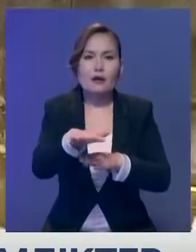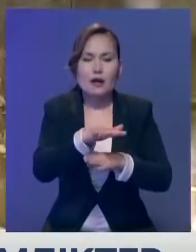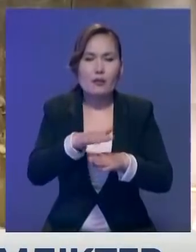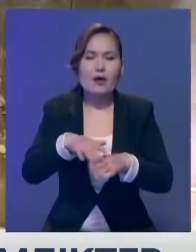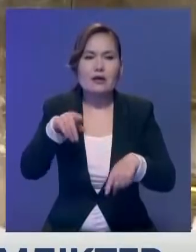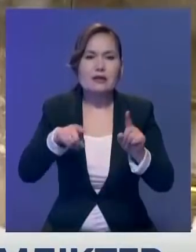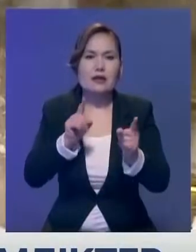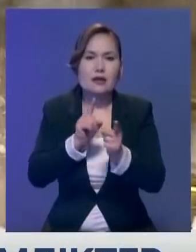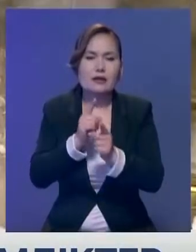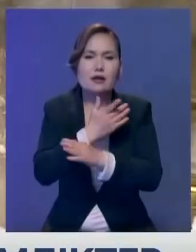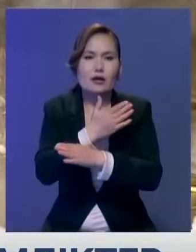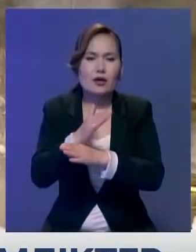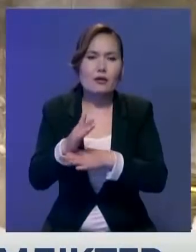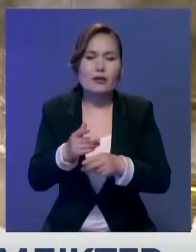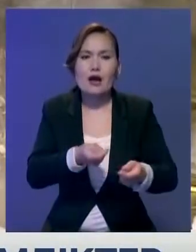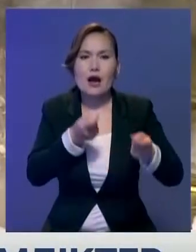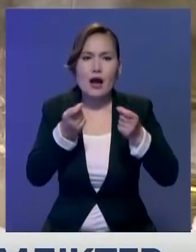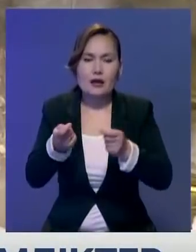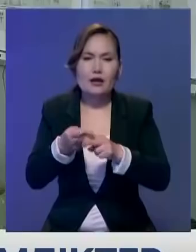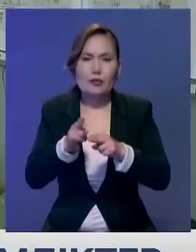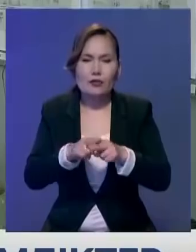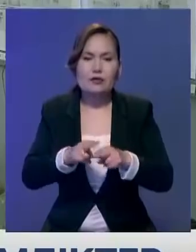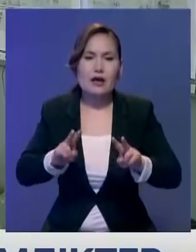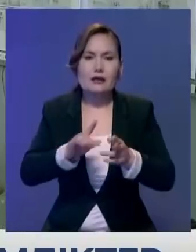кезесетін биомассы мен гермоплазмаларды жинайды.